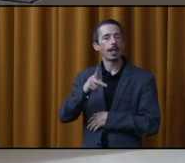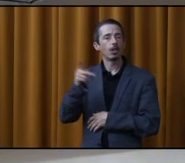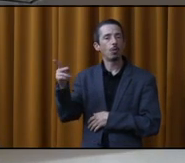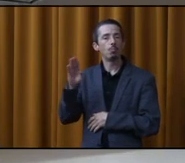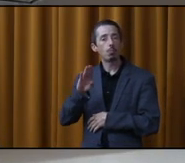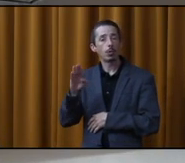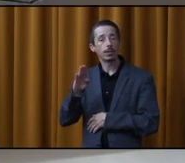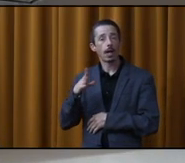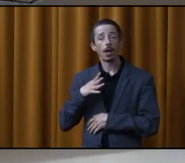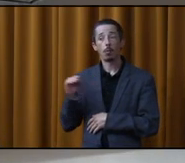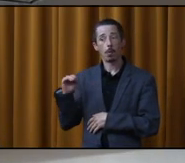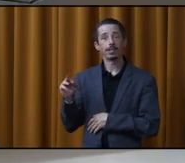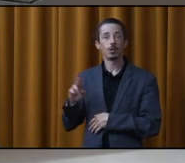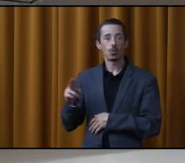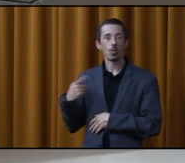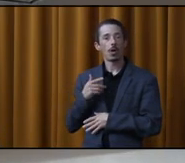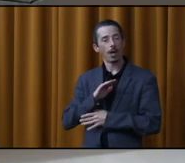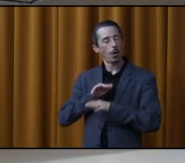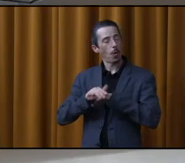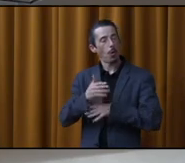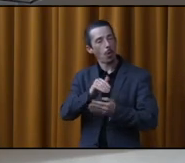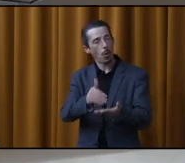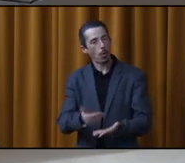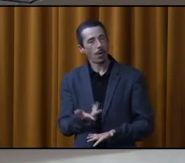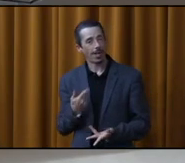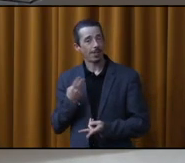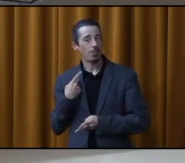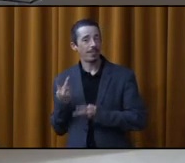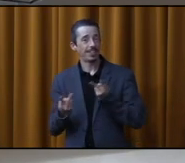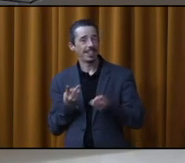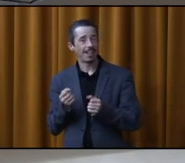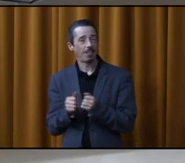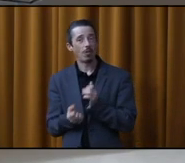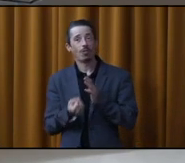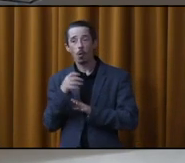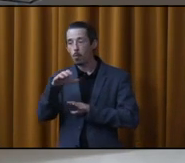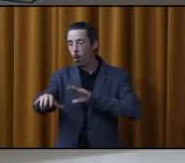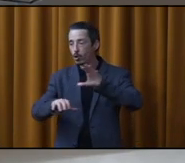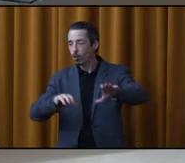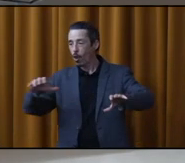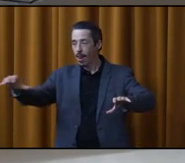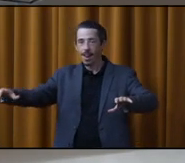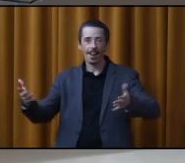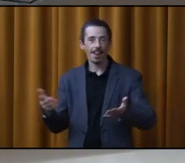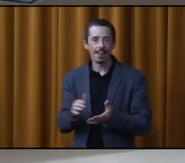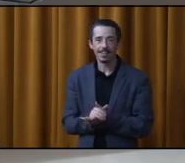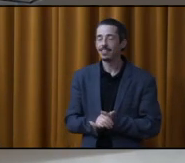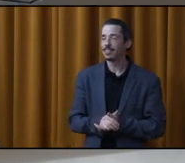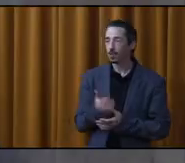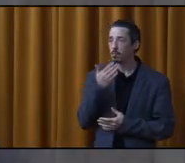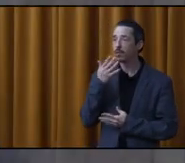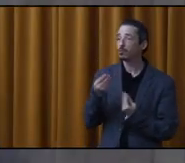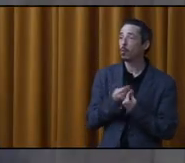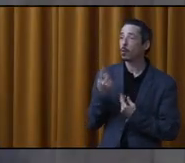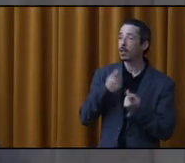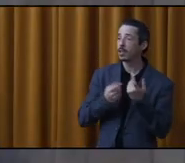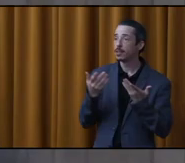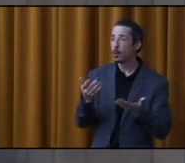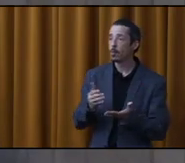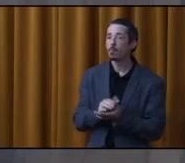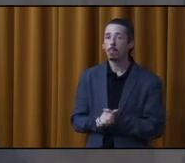Roux et moi qui vont être très heureux de vous accueillir et de vous voir, surtout avec des nouveaux modules. Parfait. Mais merci beaucoup de votre question.